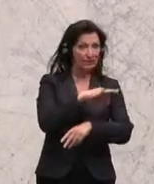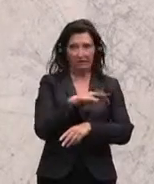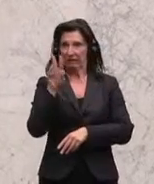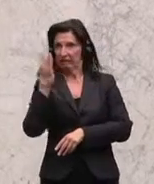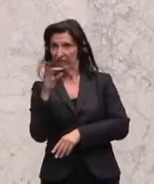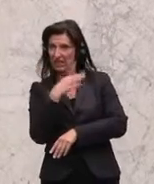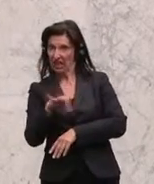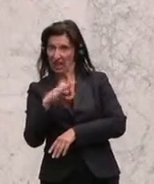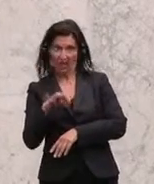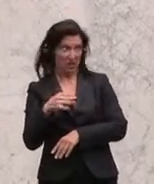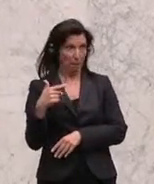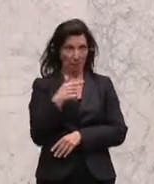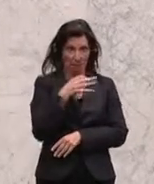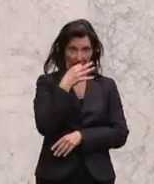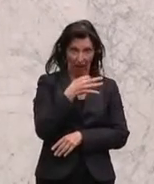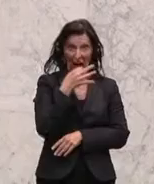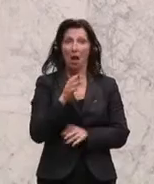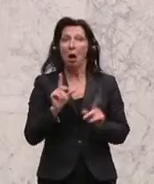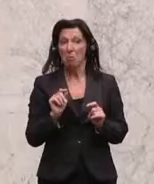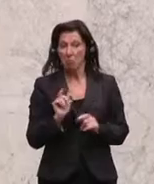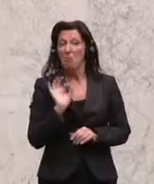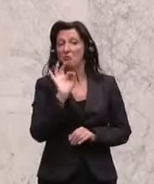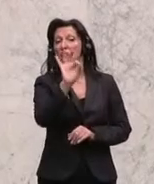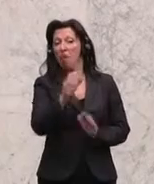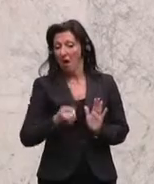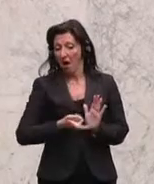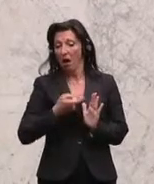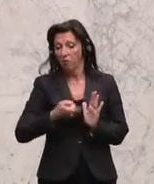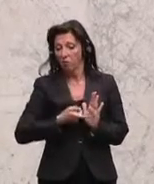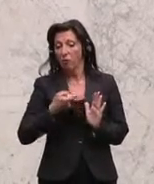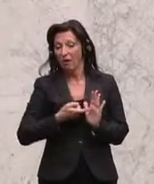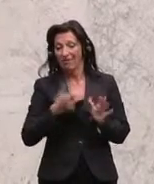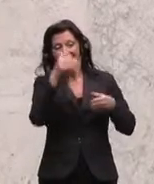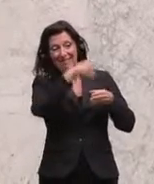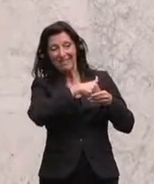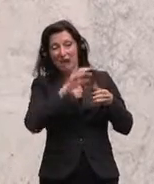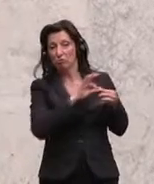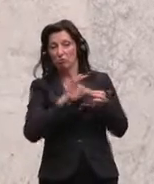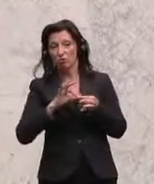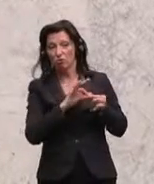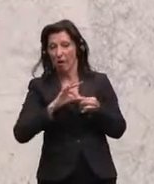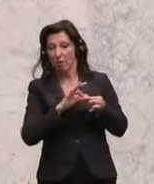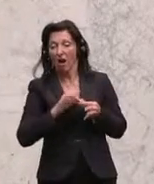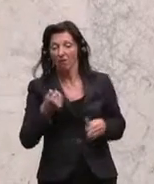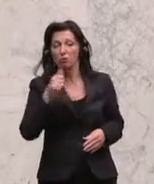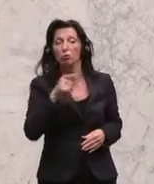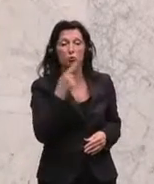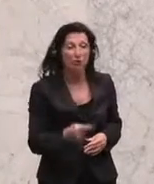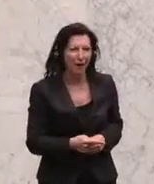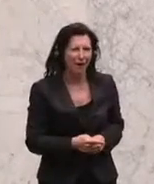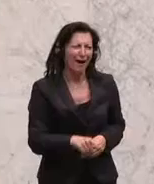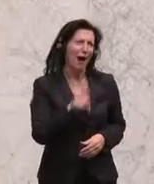waren Sie heute gefordert, dass Sie dazu inhaltlich Stellung beziehen. Und nur mit